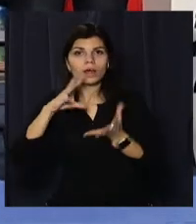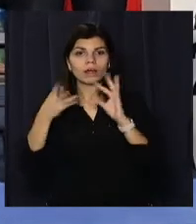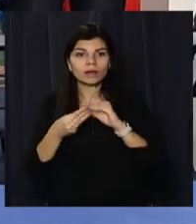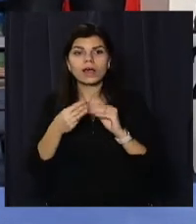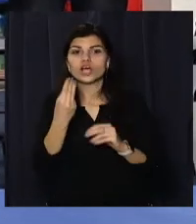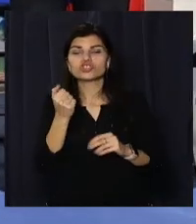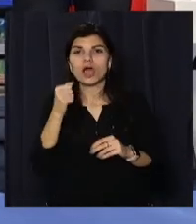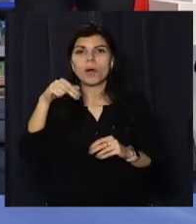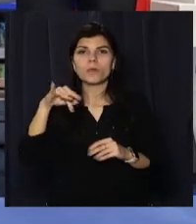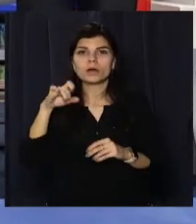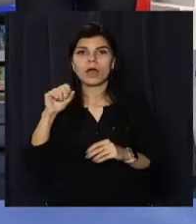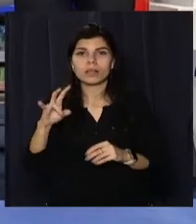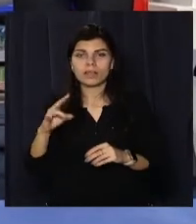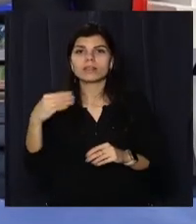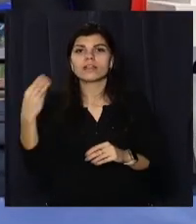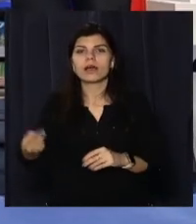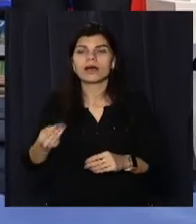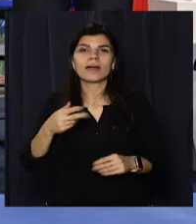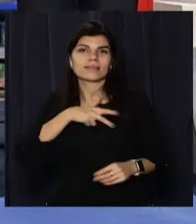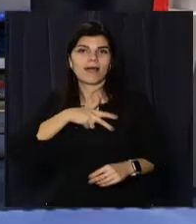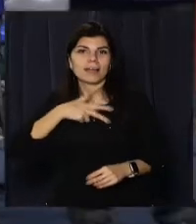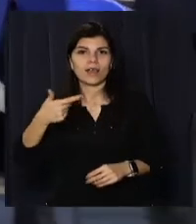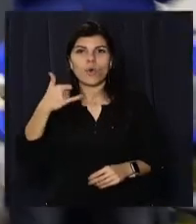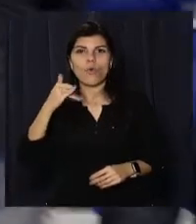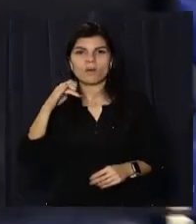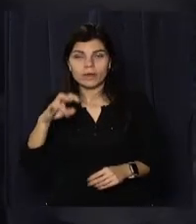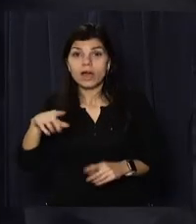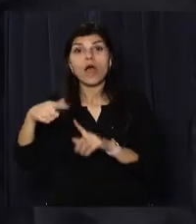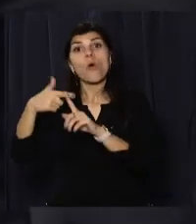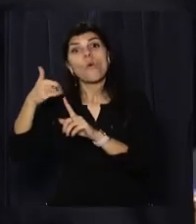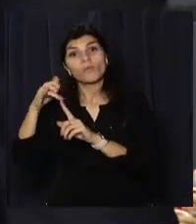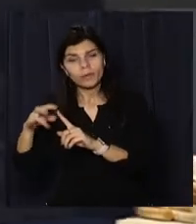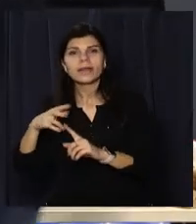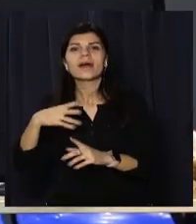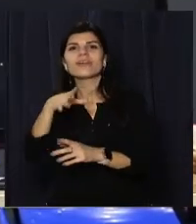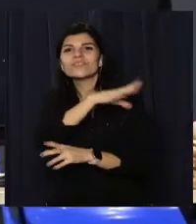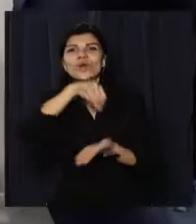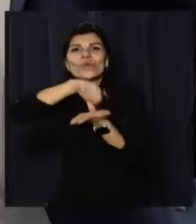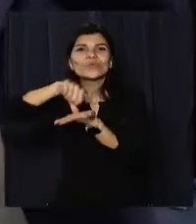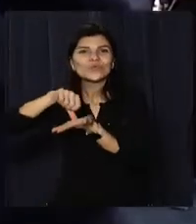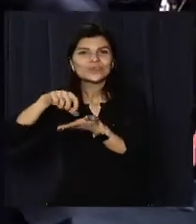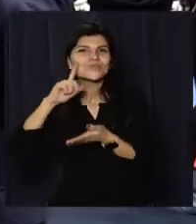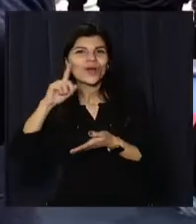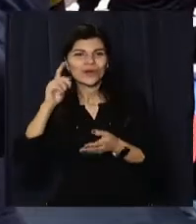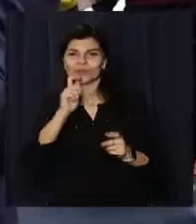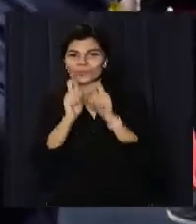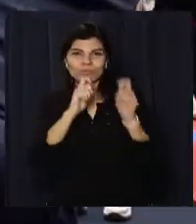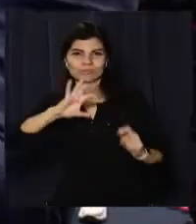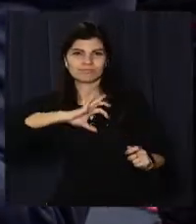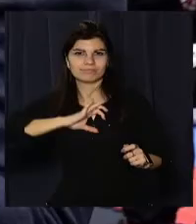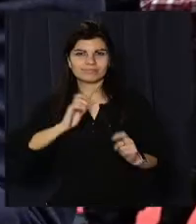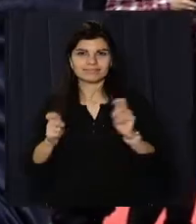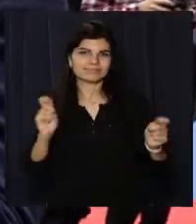вручив імену відзнаку Геннадію Гуфману, а той нагородив призерів змагань. Олександр Ятушенко, Ярослав Засоба, ОПЕН-НЮЗ, телеканал